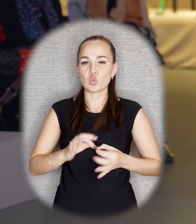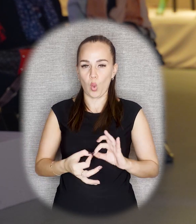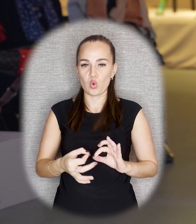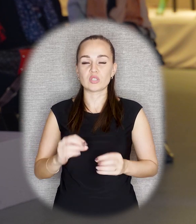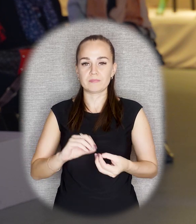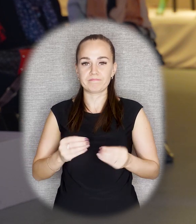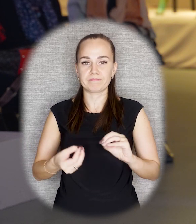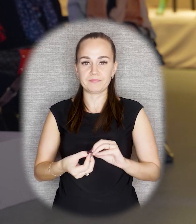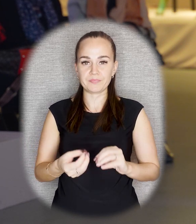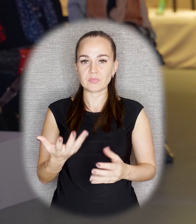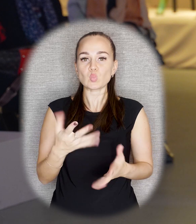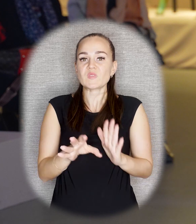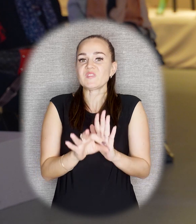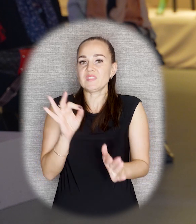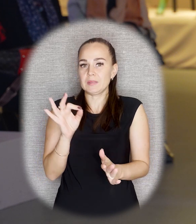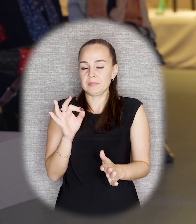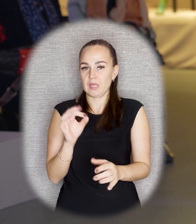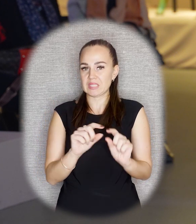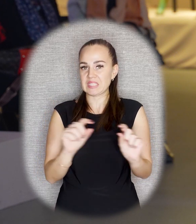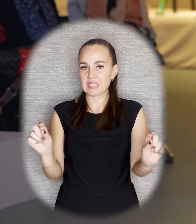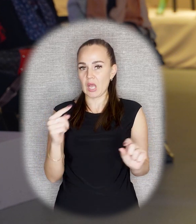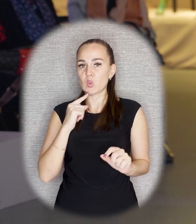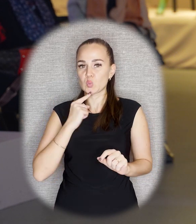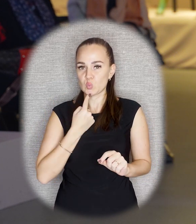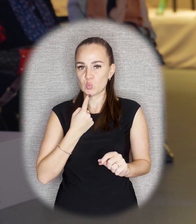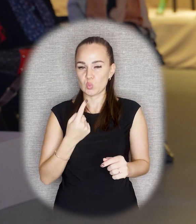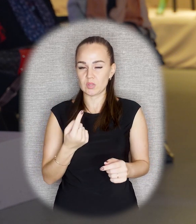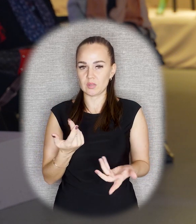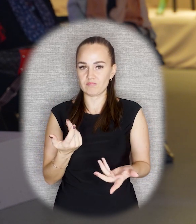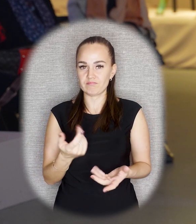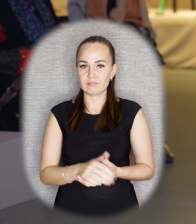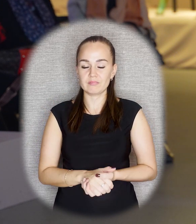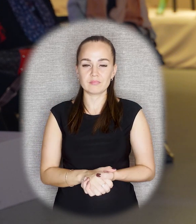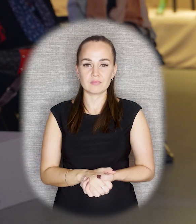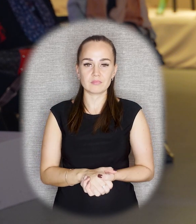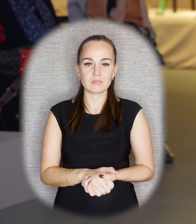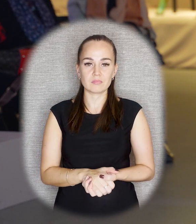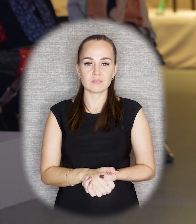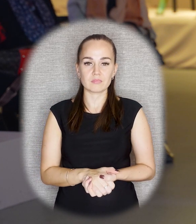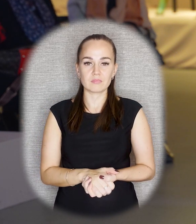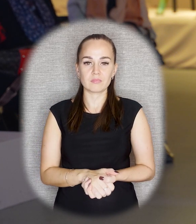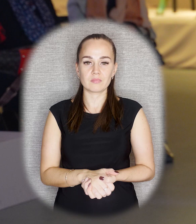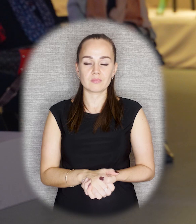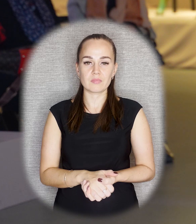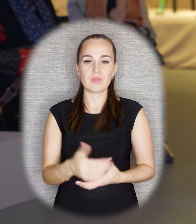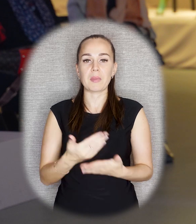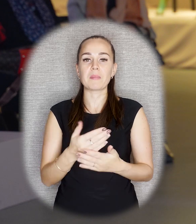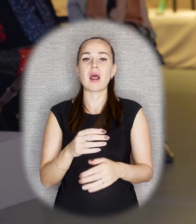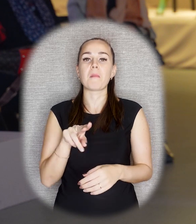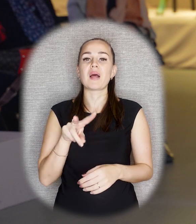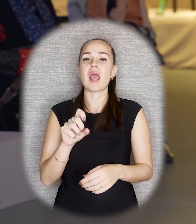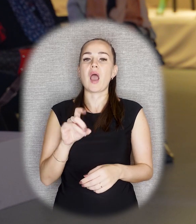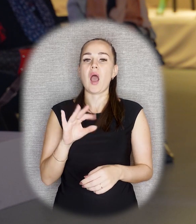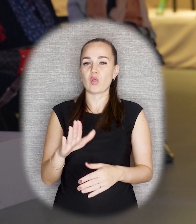удачно выбрать цитату, так чтобы она действительно подходила к месту. С революционерами все не так просто тоже, как там быть с Плехановым, потому что не все идеи